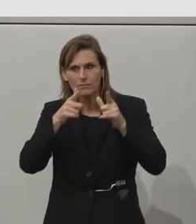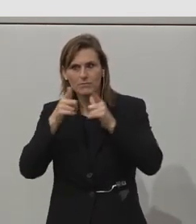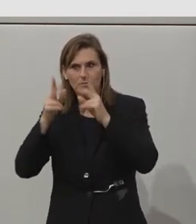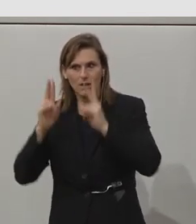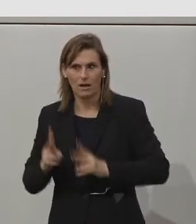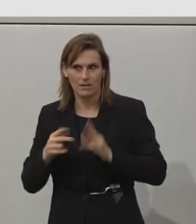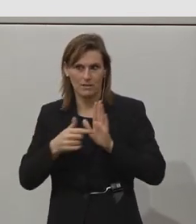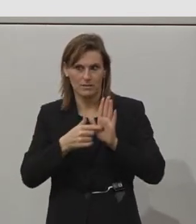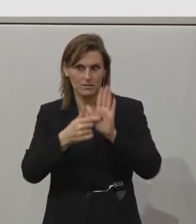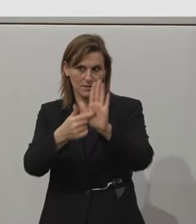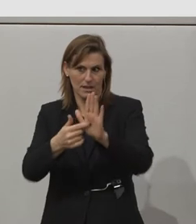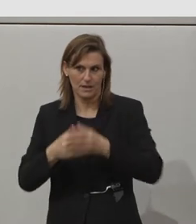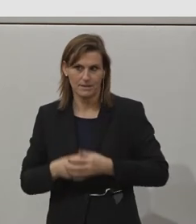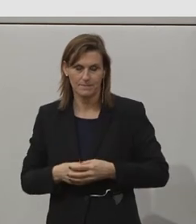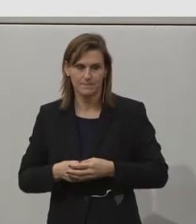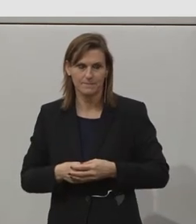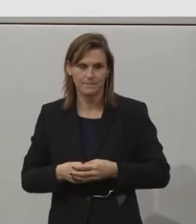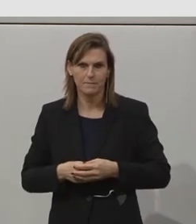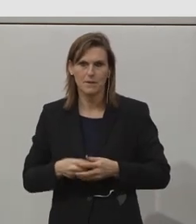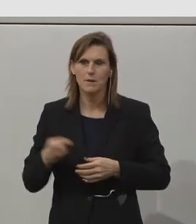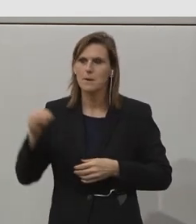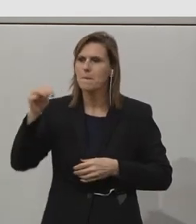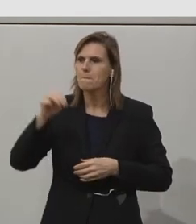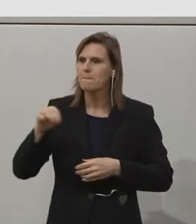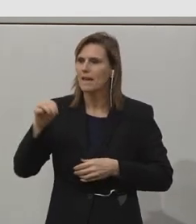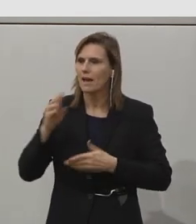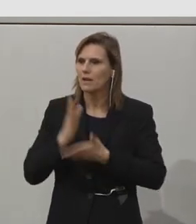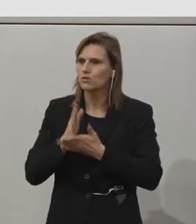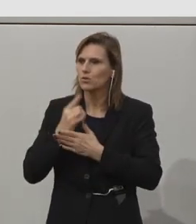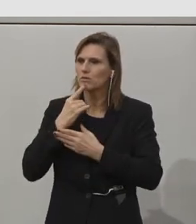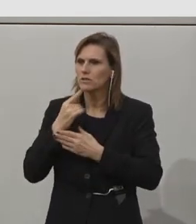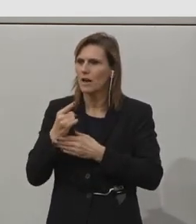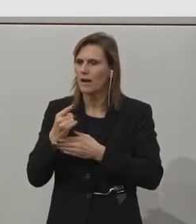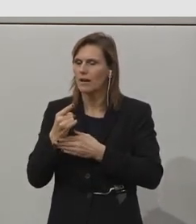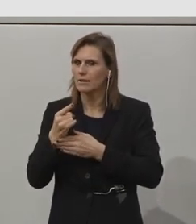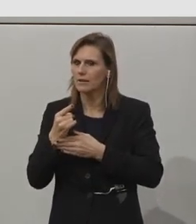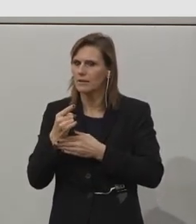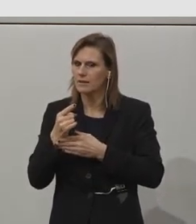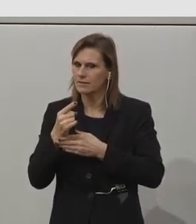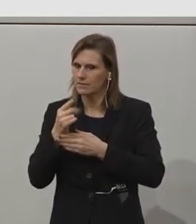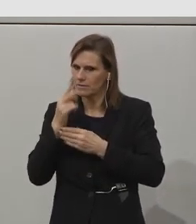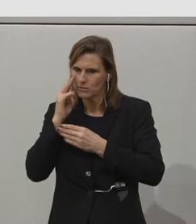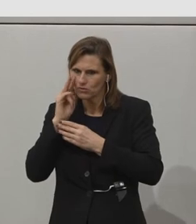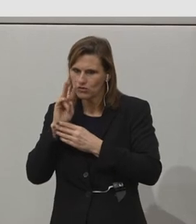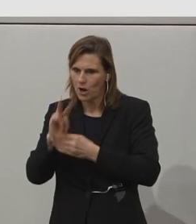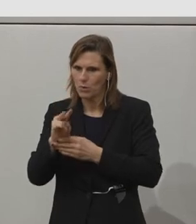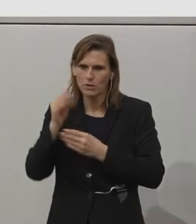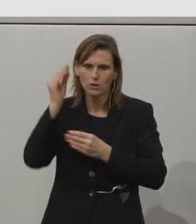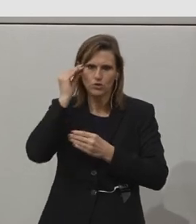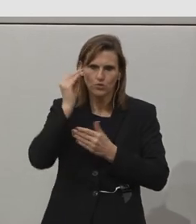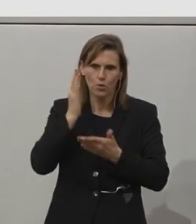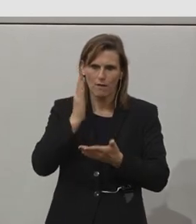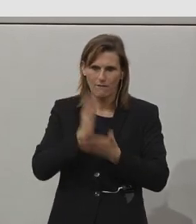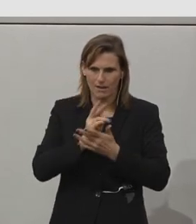vorstellen dürfen. Der Michael hat eingangs eh schon erwähnt, wir widmen uns der sensiblen Übergangsphase von der Schule in den